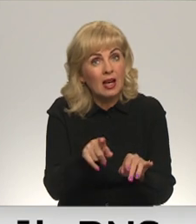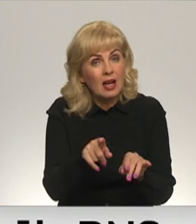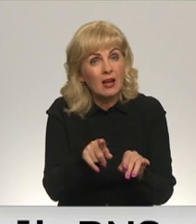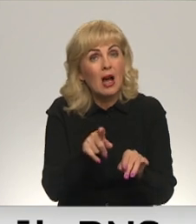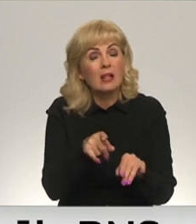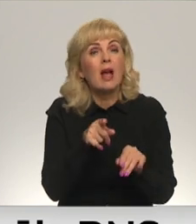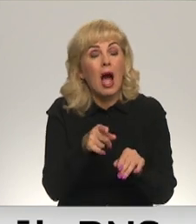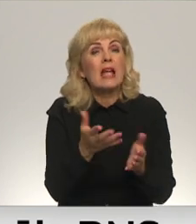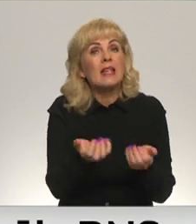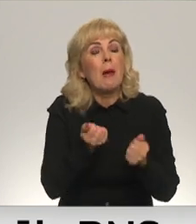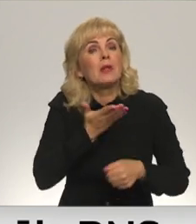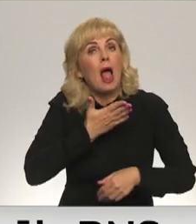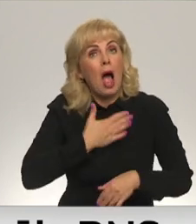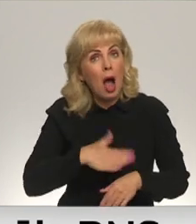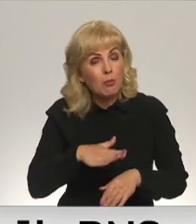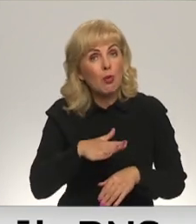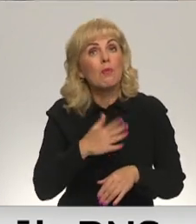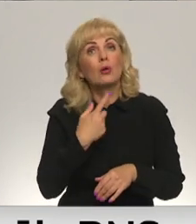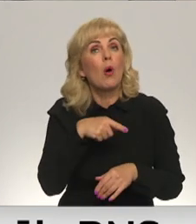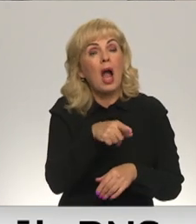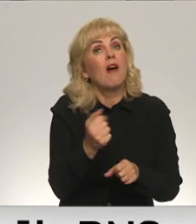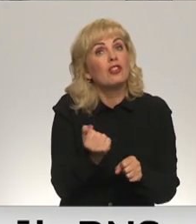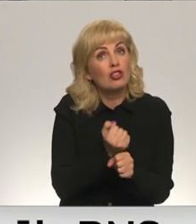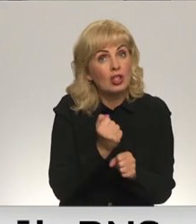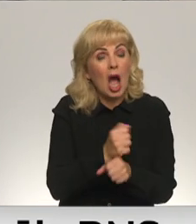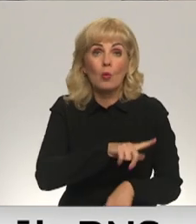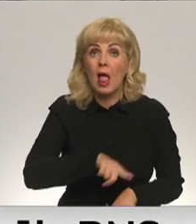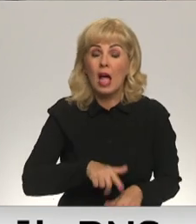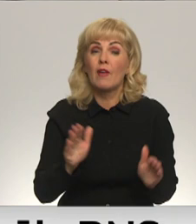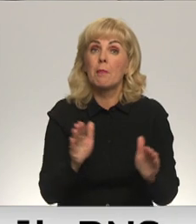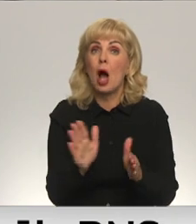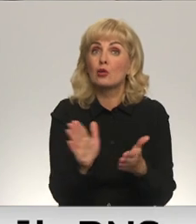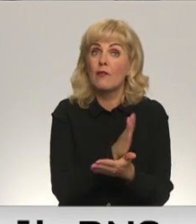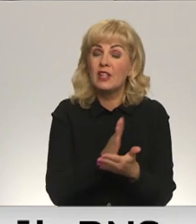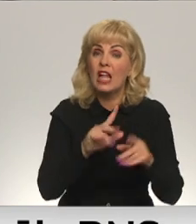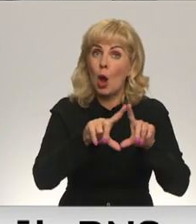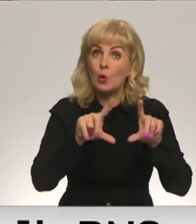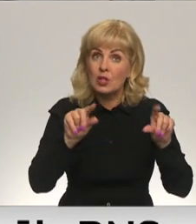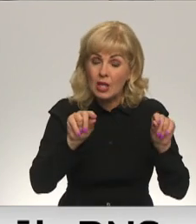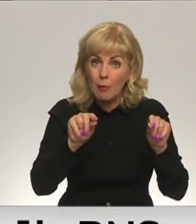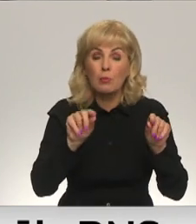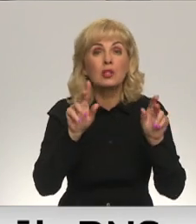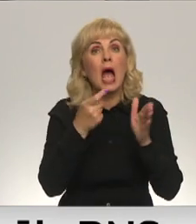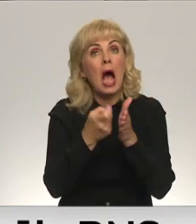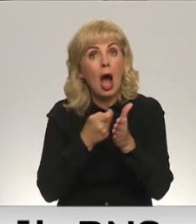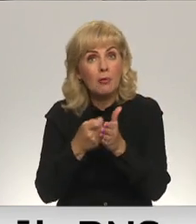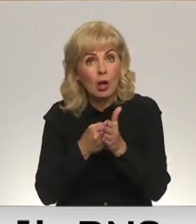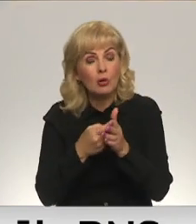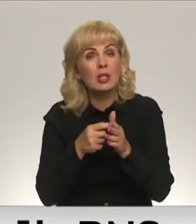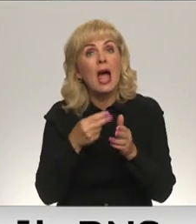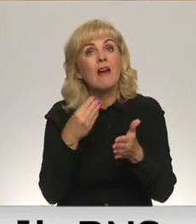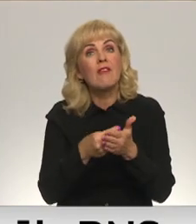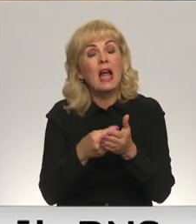ķert kaifu no tā, ko viņš dara. Tā Latvijas mazo un vidējo uzņēmumu DNS raksturot L2 komerces